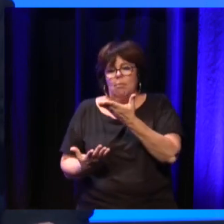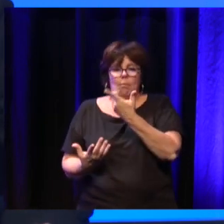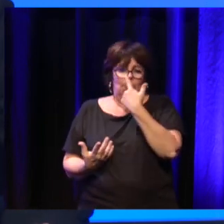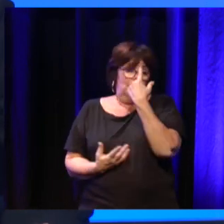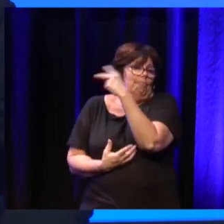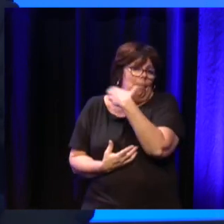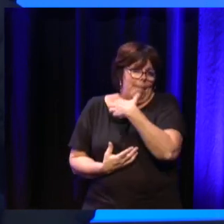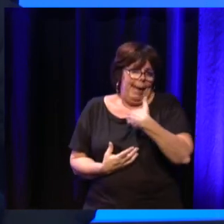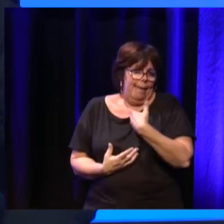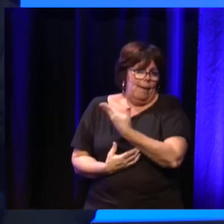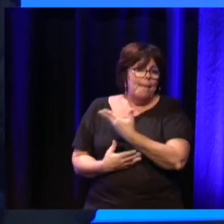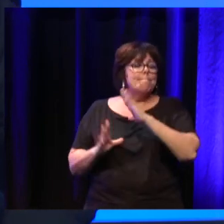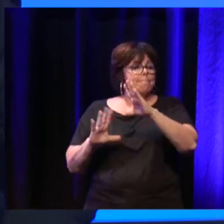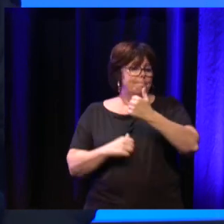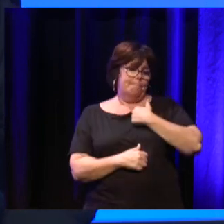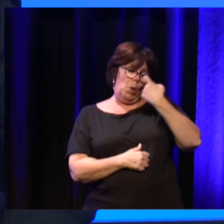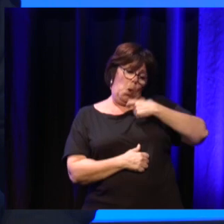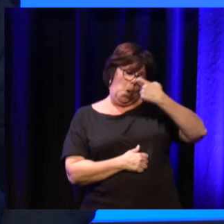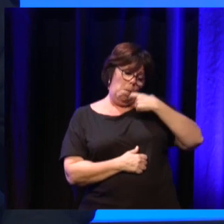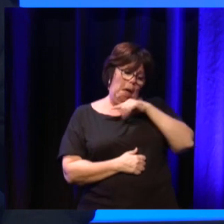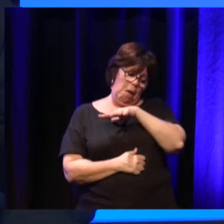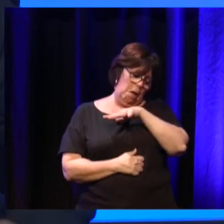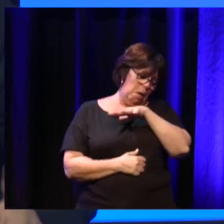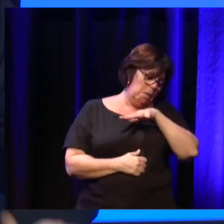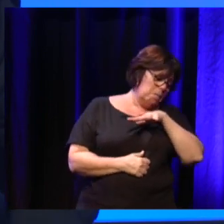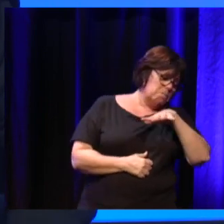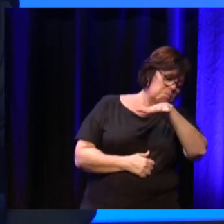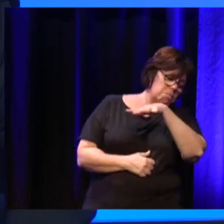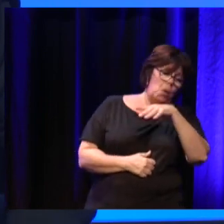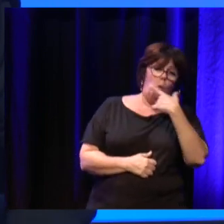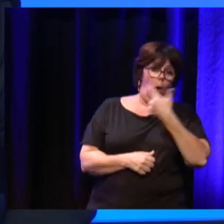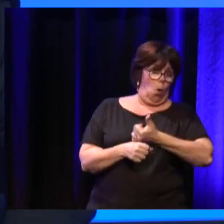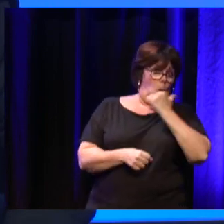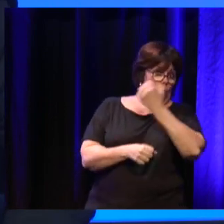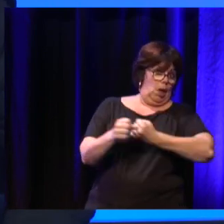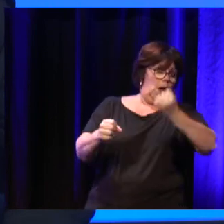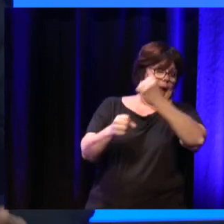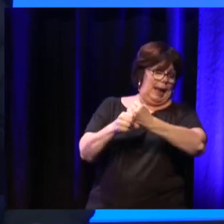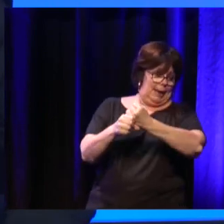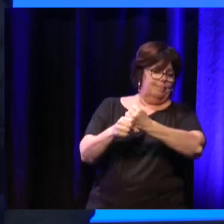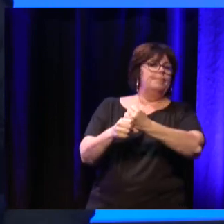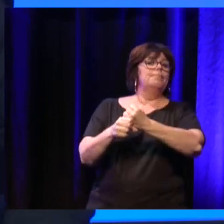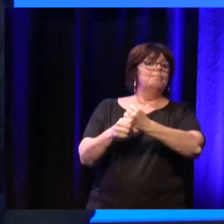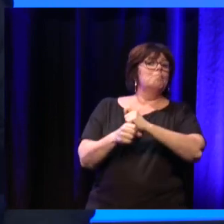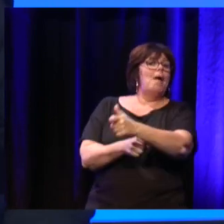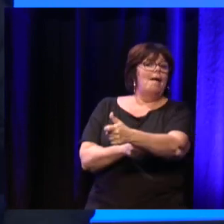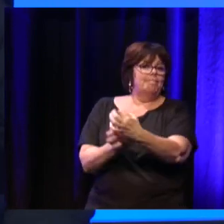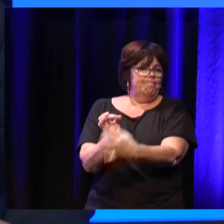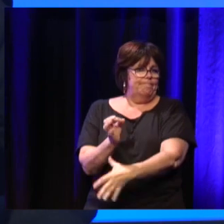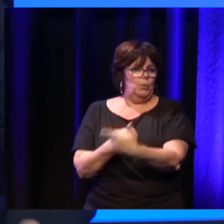un an que ce programme est concrètement mis en place, c'est d'abord que ça a été l'opportunité de cartographier ce qu'il y a sur le territoire.